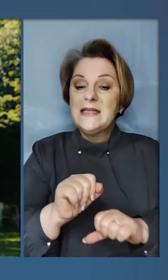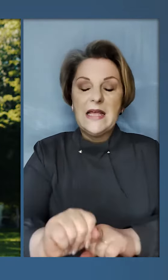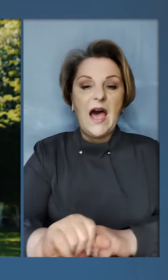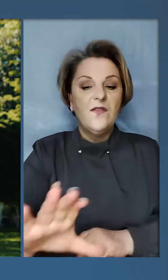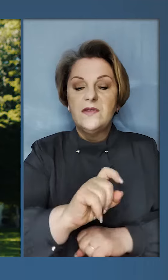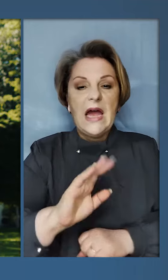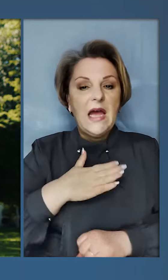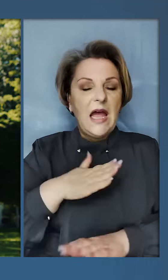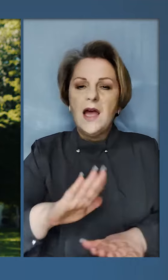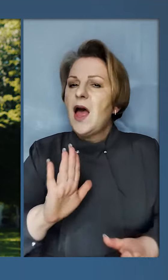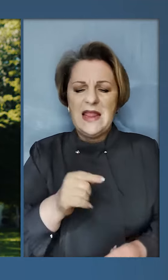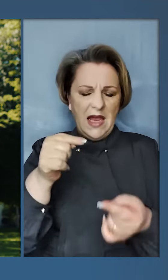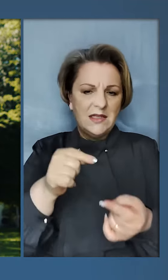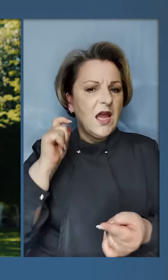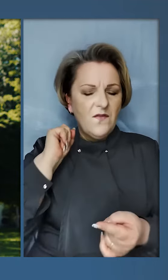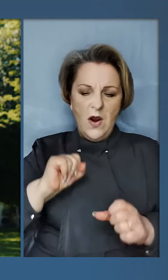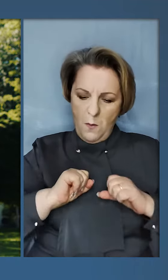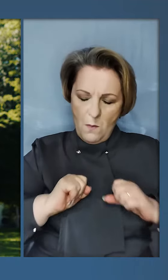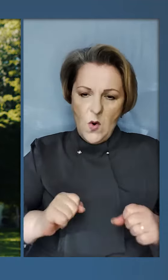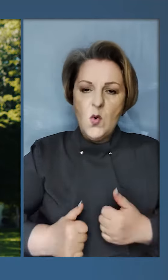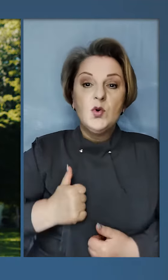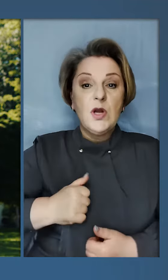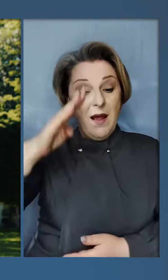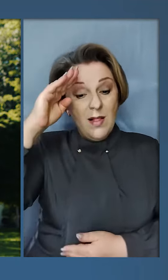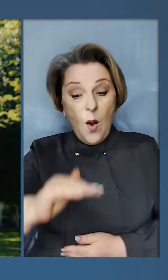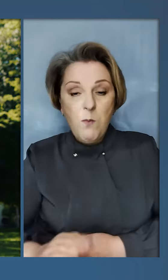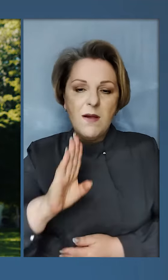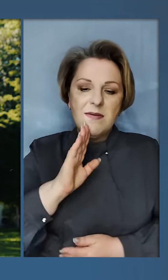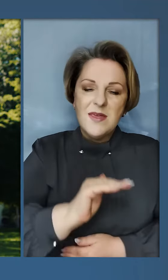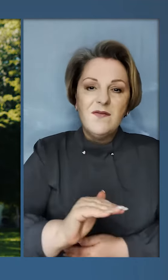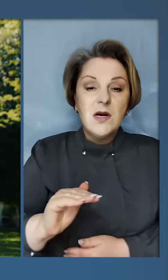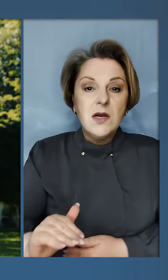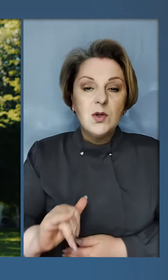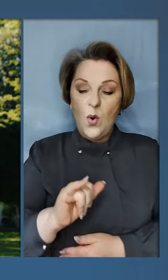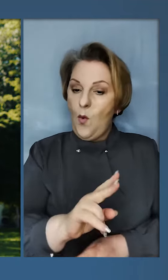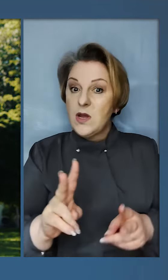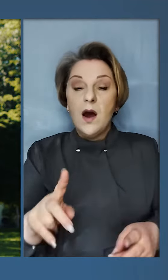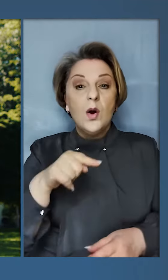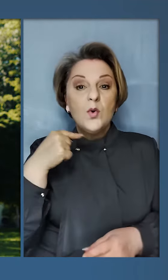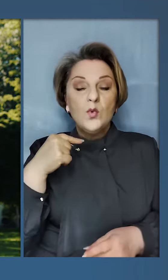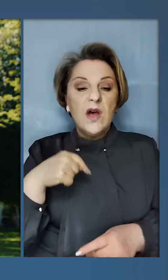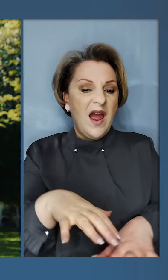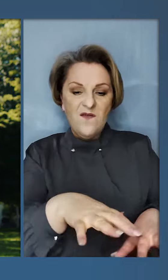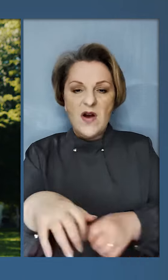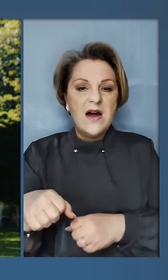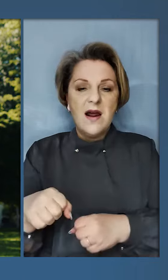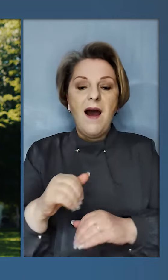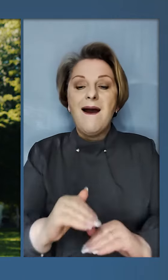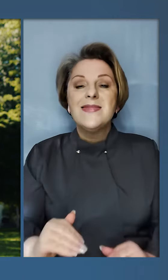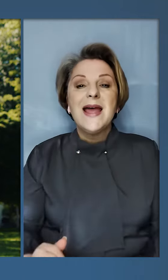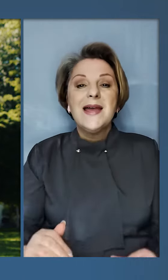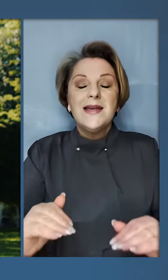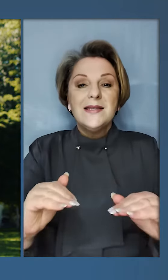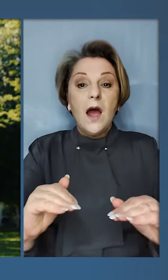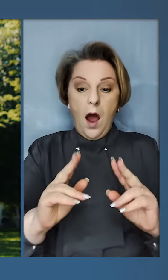За всіх наших дітей, не за віком мужніх хлопчиків та дівчаток, у яких Росія вкрала